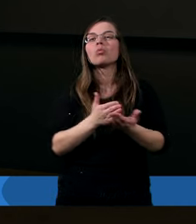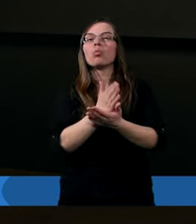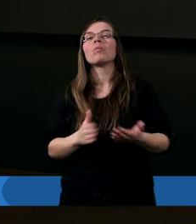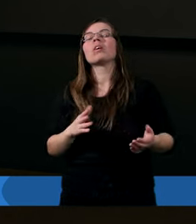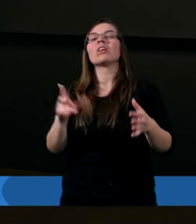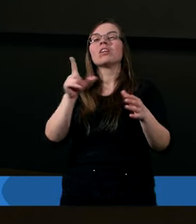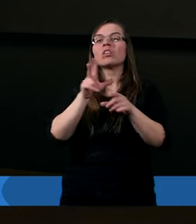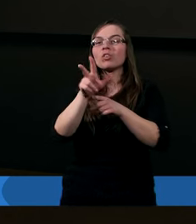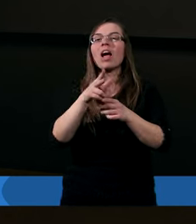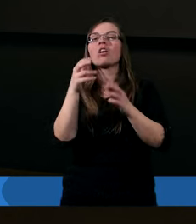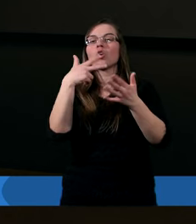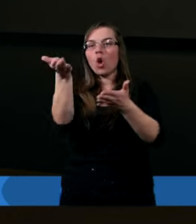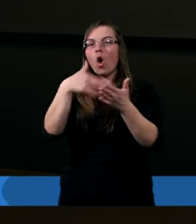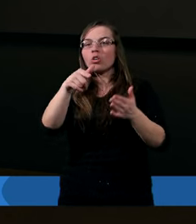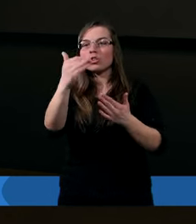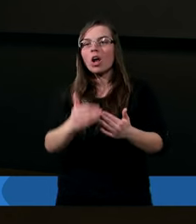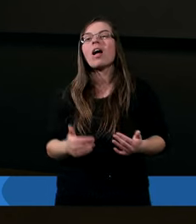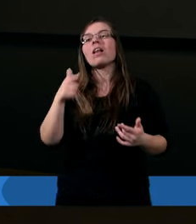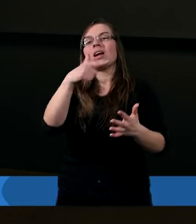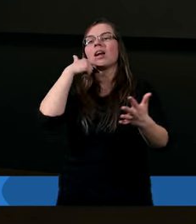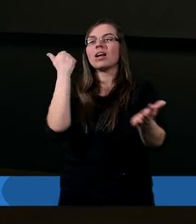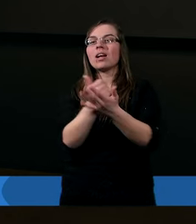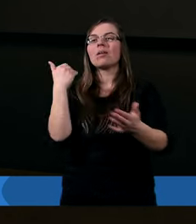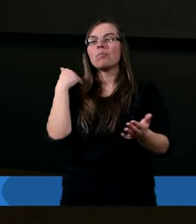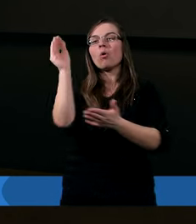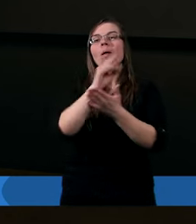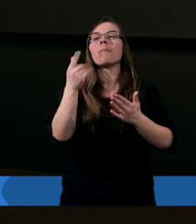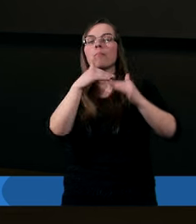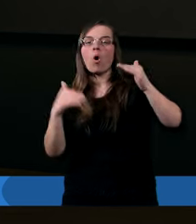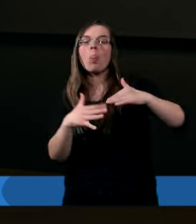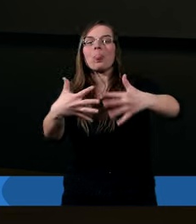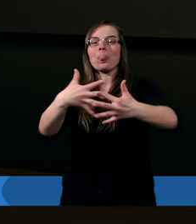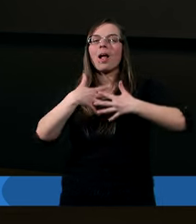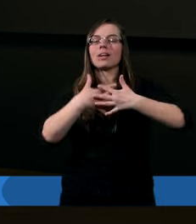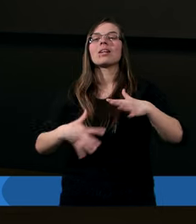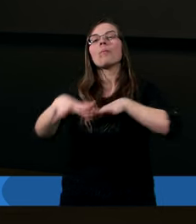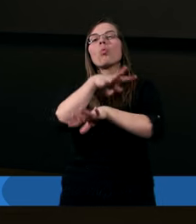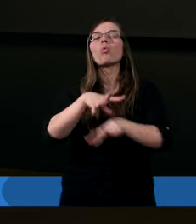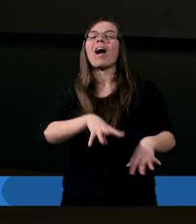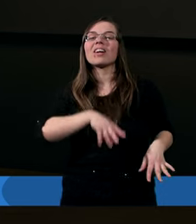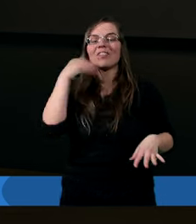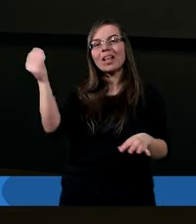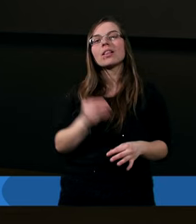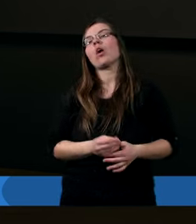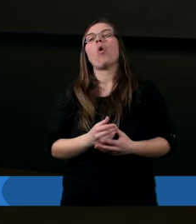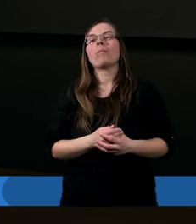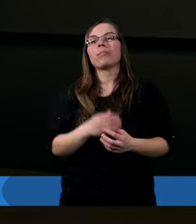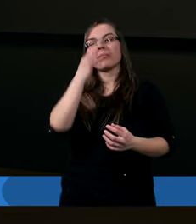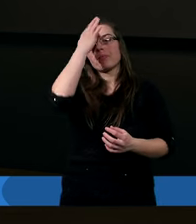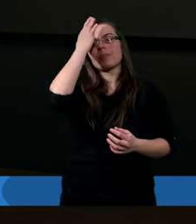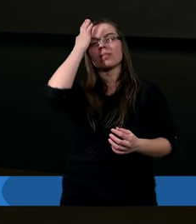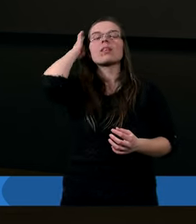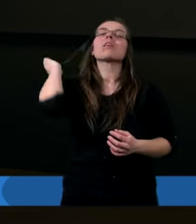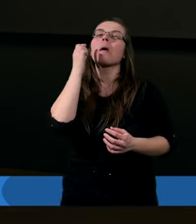Trzynaście rozdziałów. A ten list był napisany też pod natchnieniem Ducha Świętego. A więc popatrzmy,